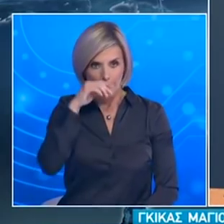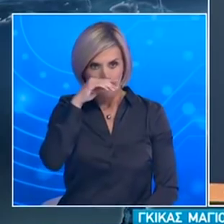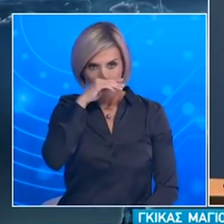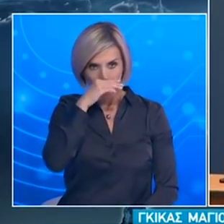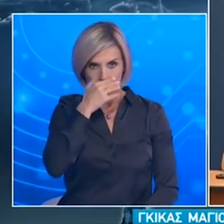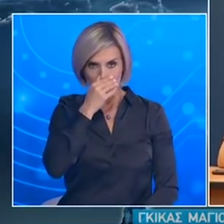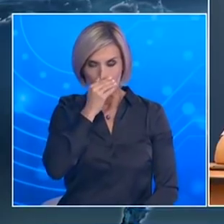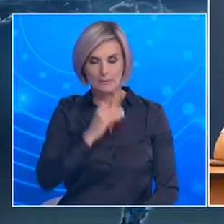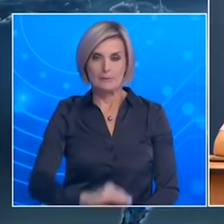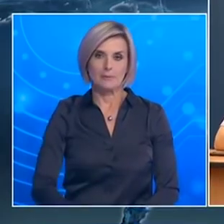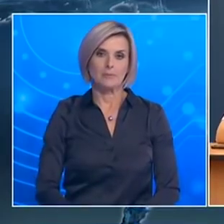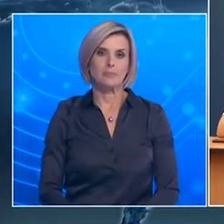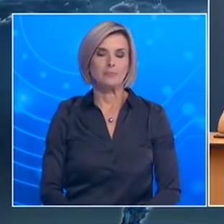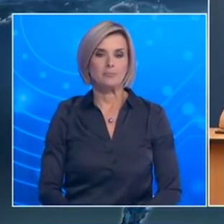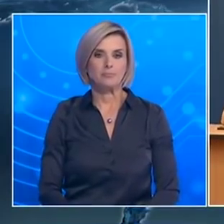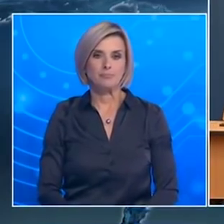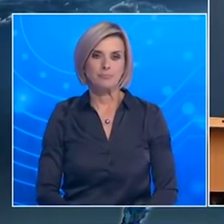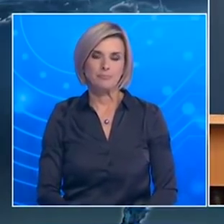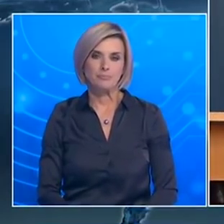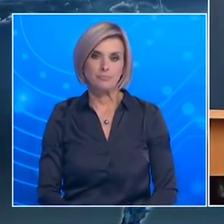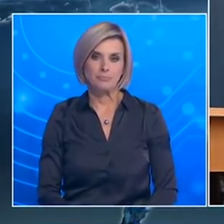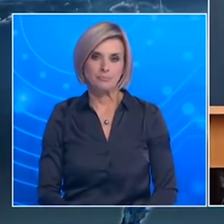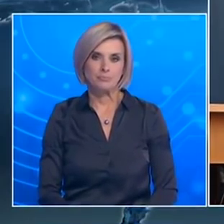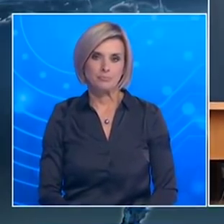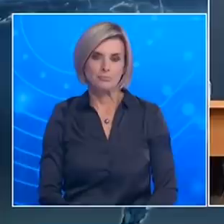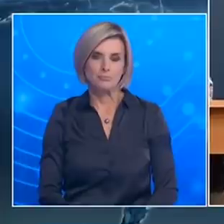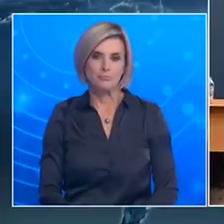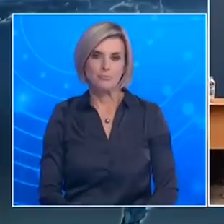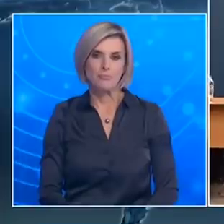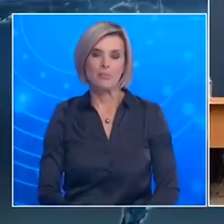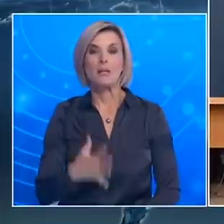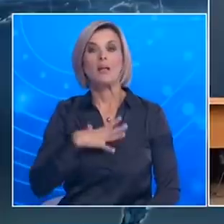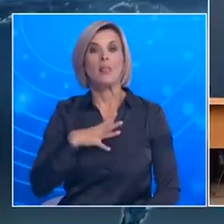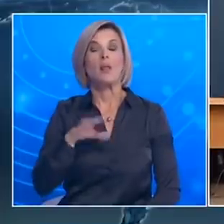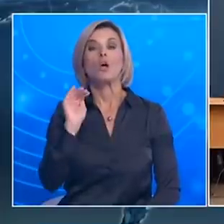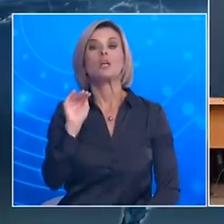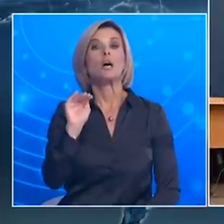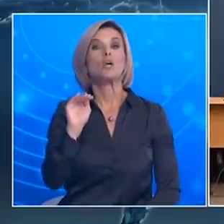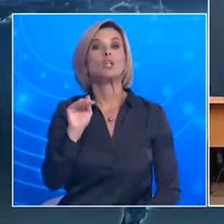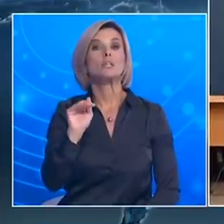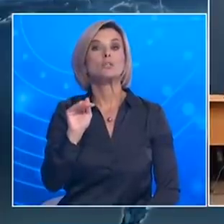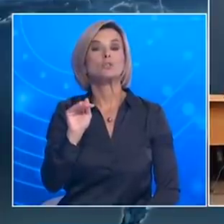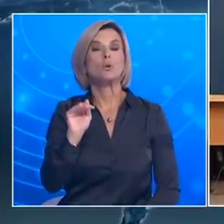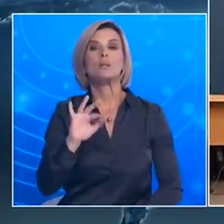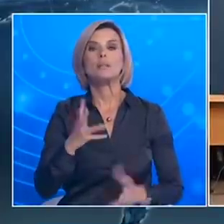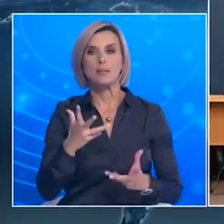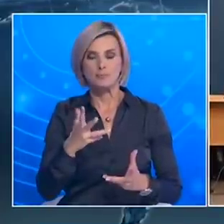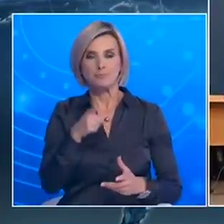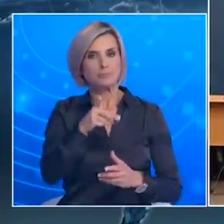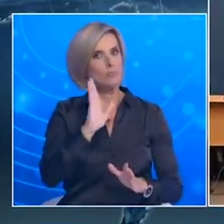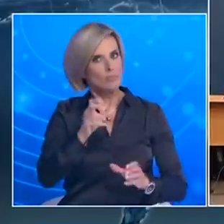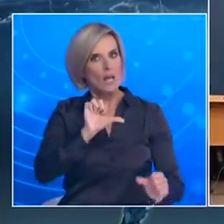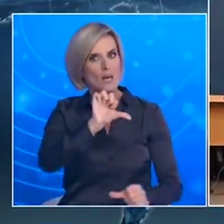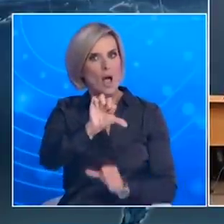και τα δικαιολογητικά Ήθελα να ρωτήσω αν θα υπάρξει αναθεώρηση ή επικαιροποίηση της λίστας των